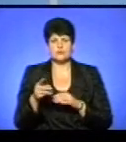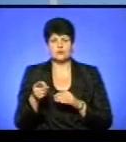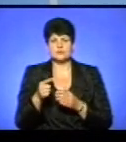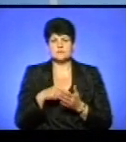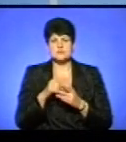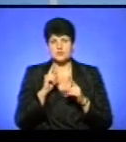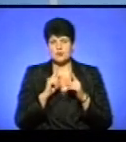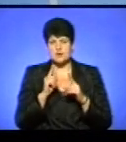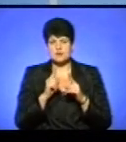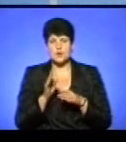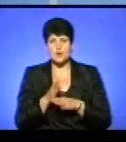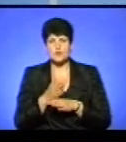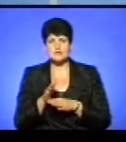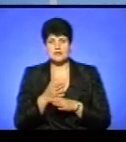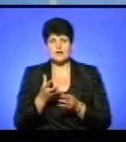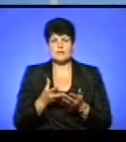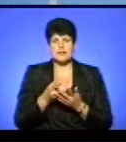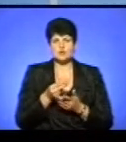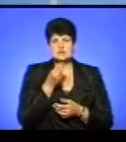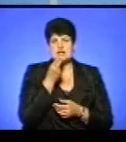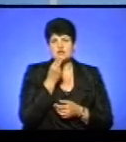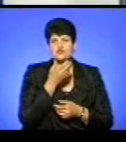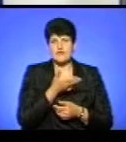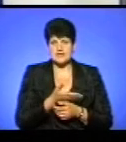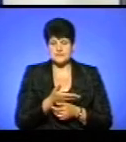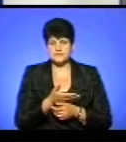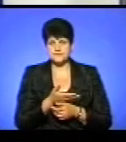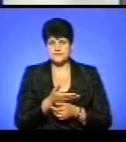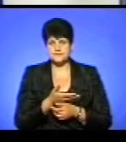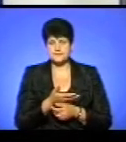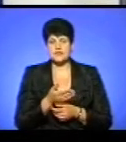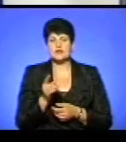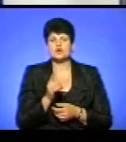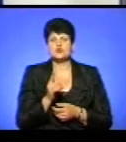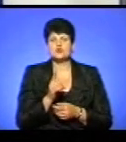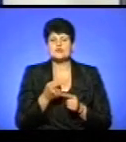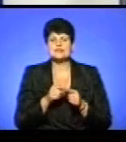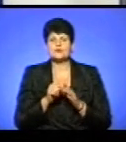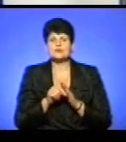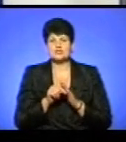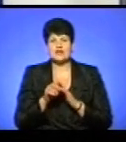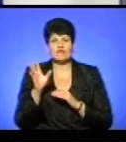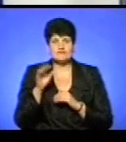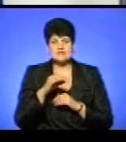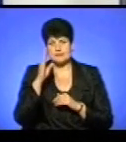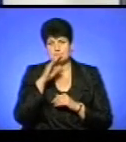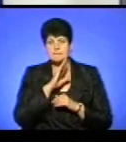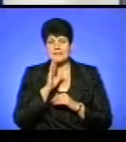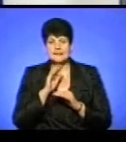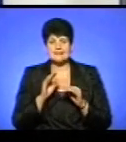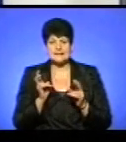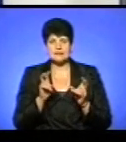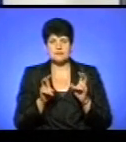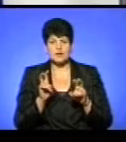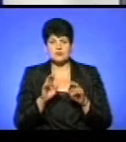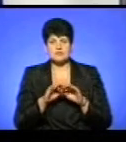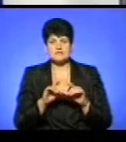розділив плату за харчування. Що це означає? Всі батьки, діти, яких відвідують